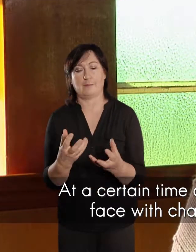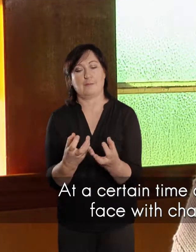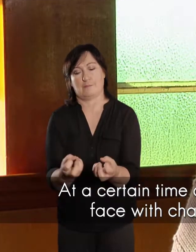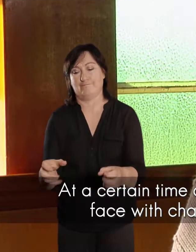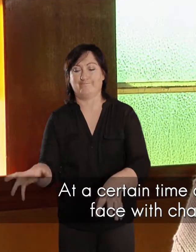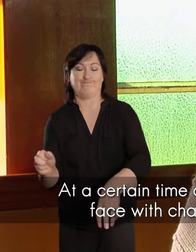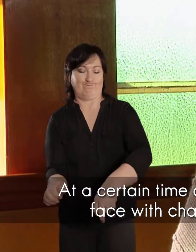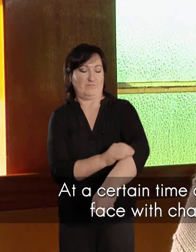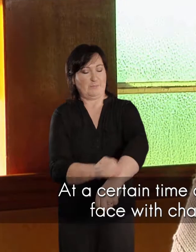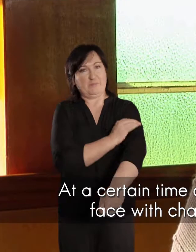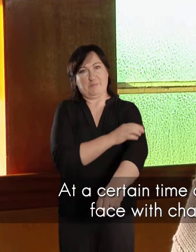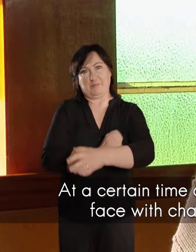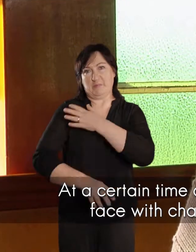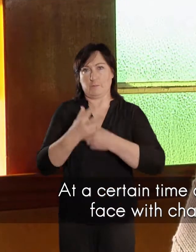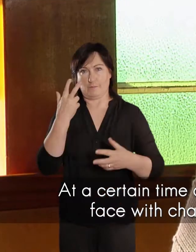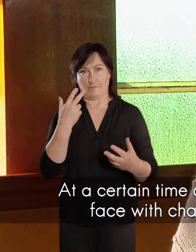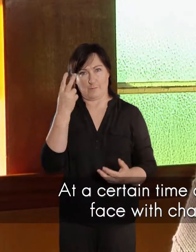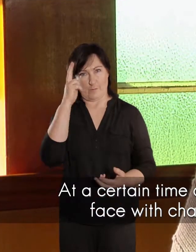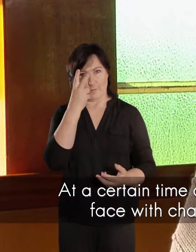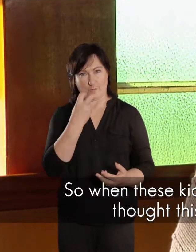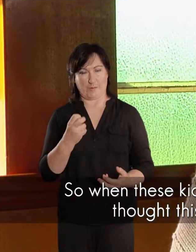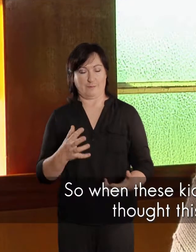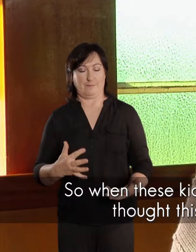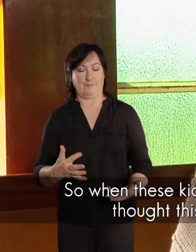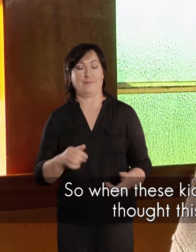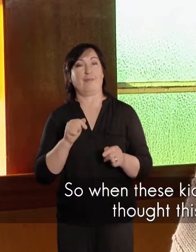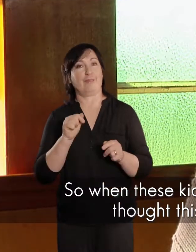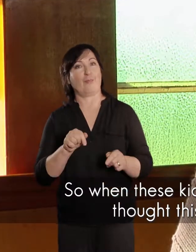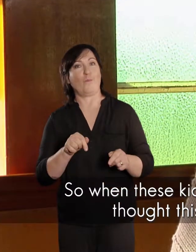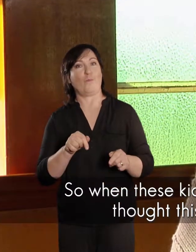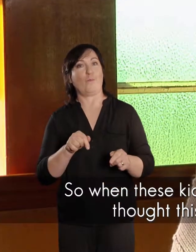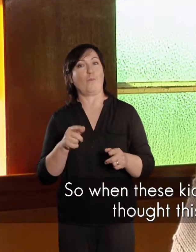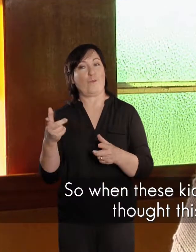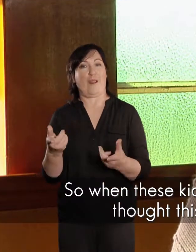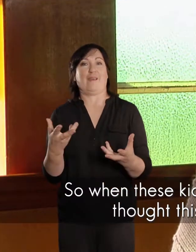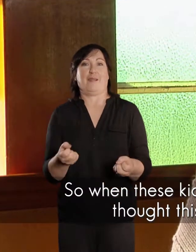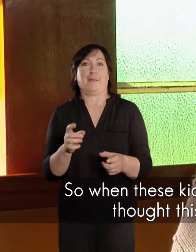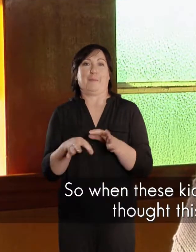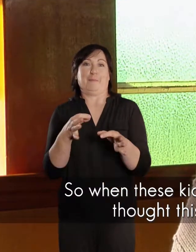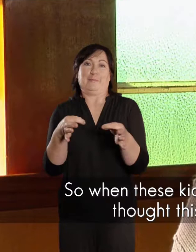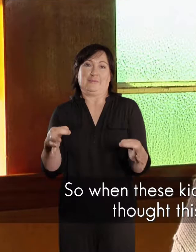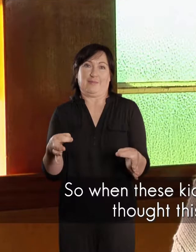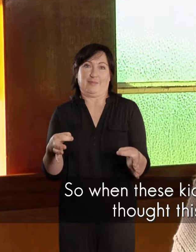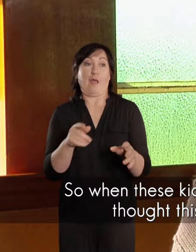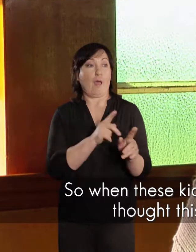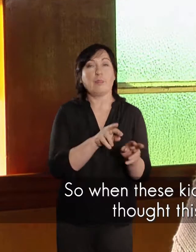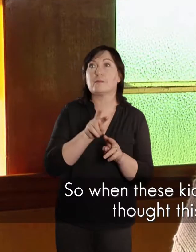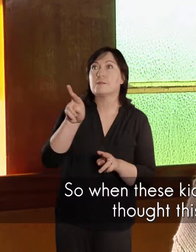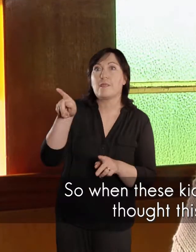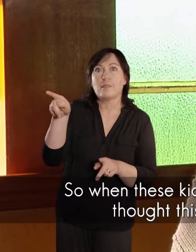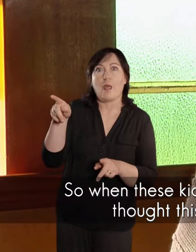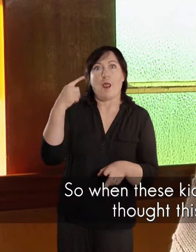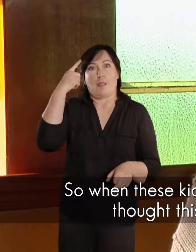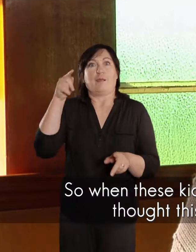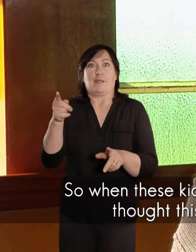steenkool zwart, en dan bring hulle geskenke in. En toe die kinders nou vir die eerste keer, die donkere man sien, toe dink hulle die Swarte Piet,